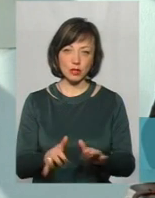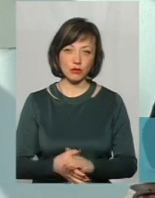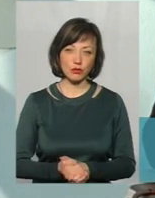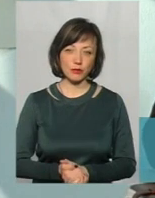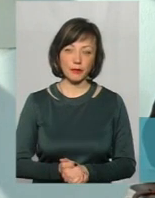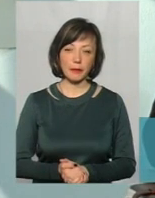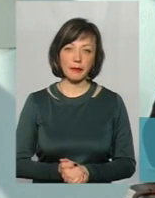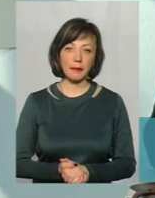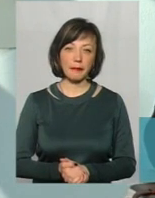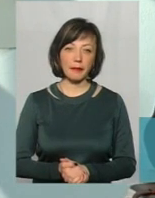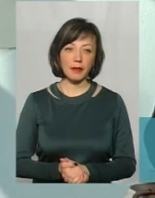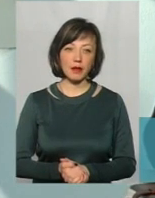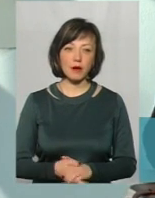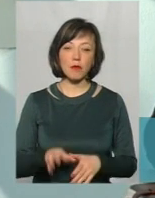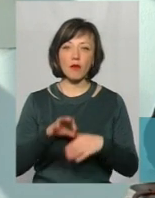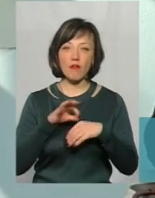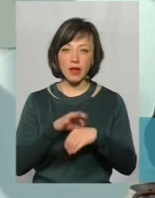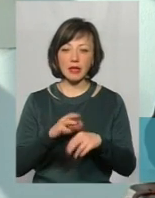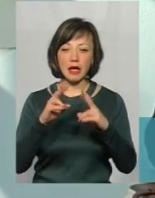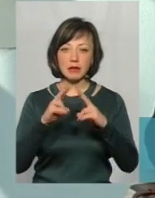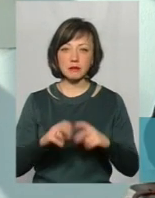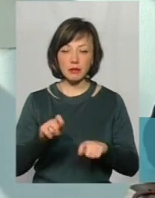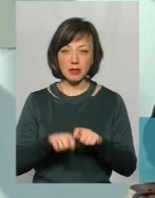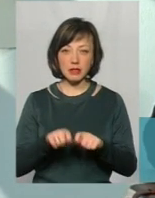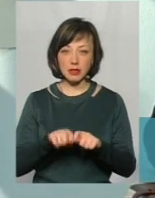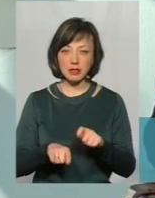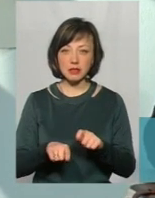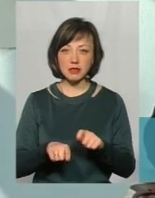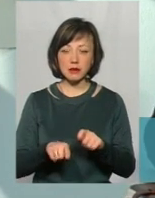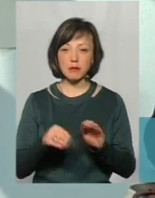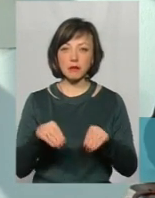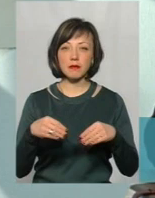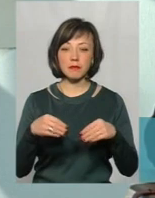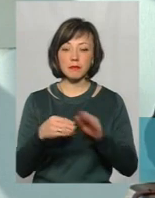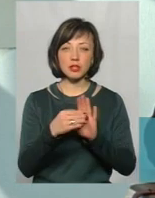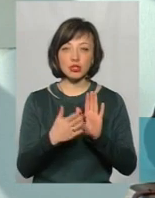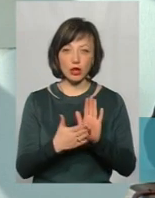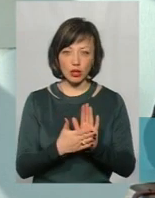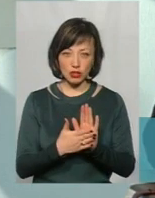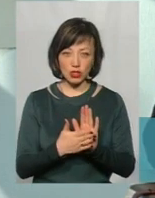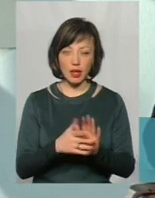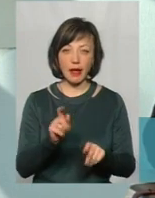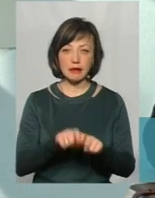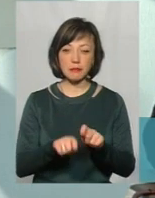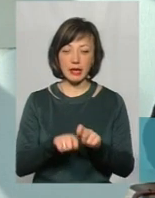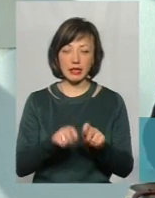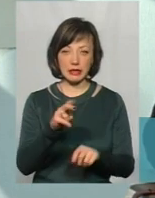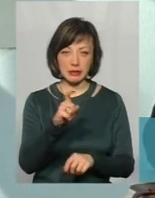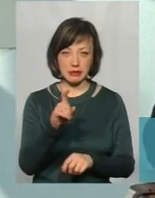Проведення експертизи, в даному випадку ми розглянемо питання призначення експертизи.